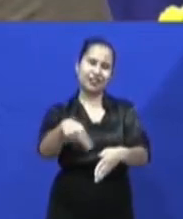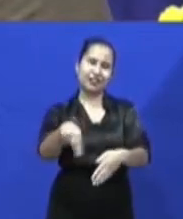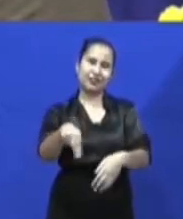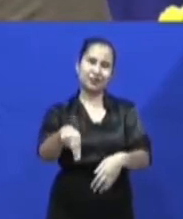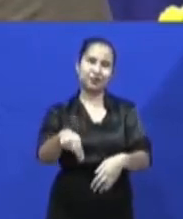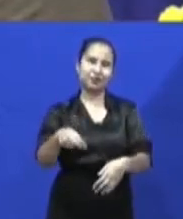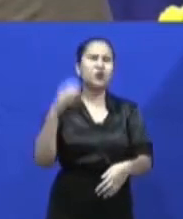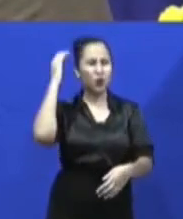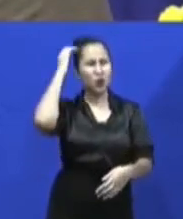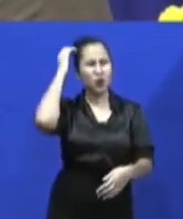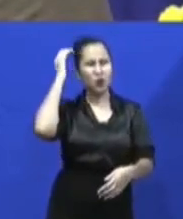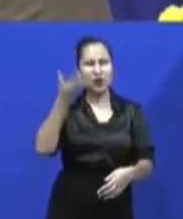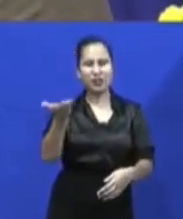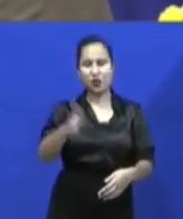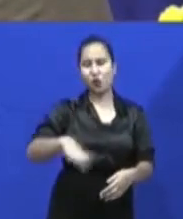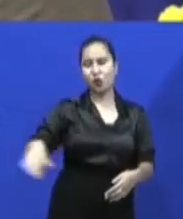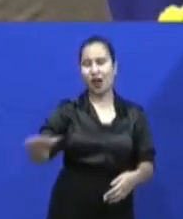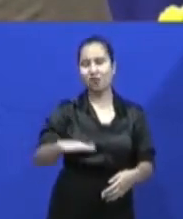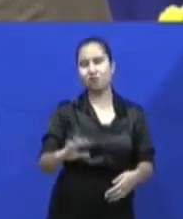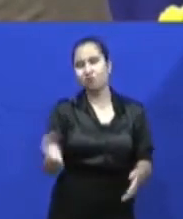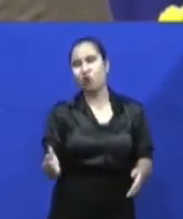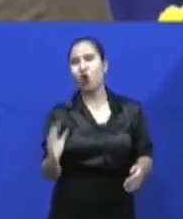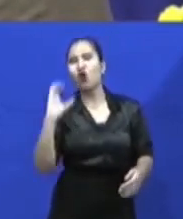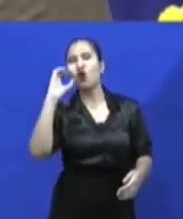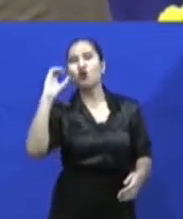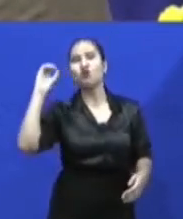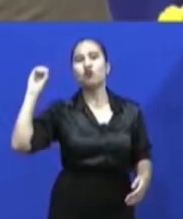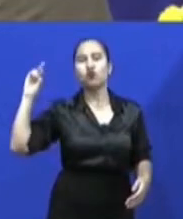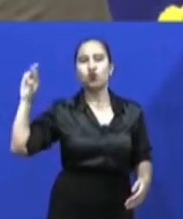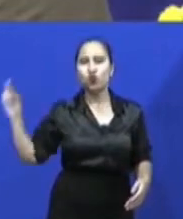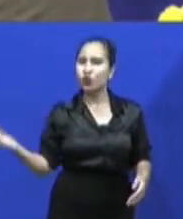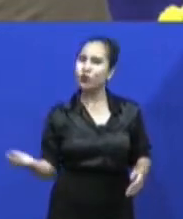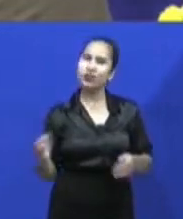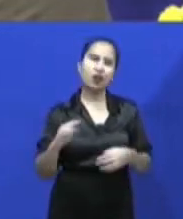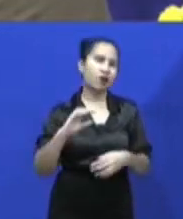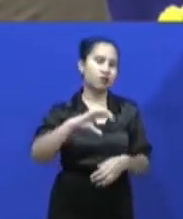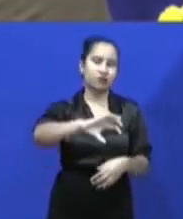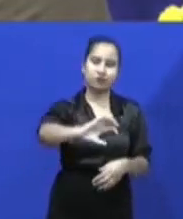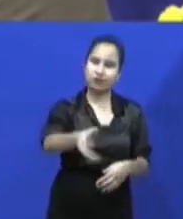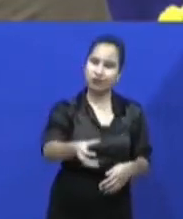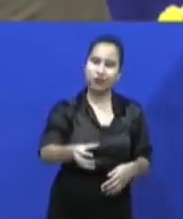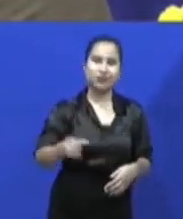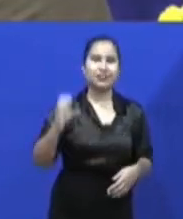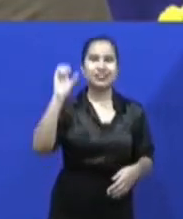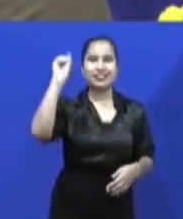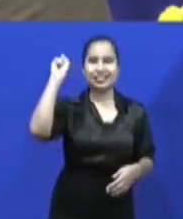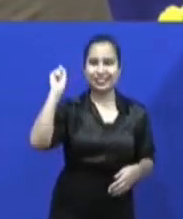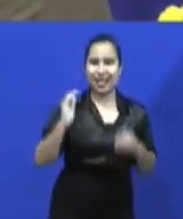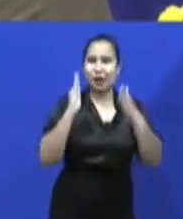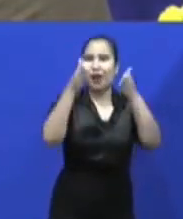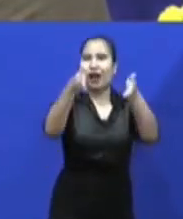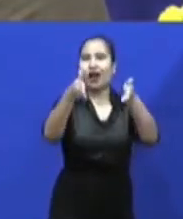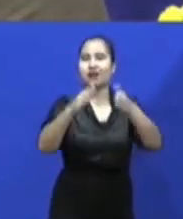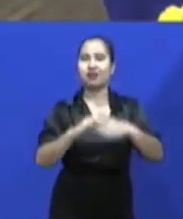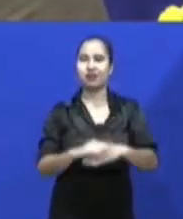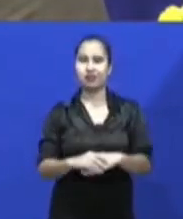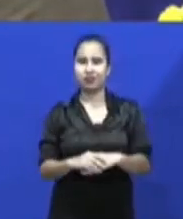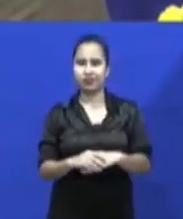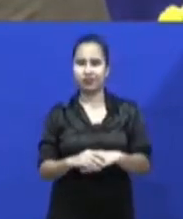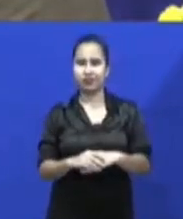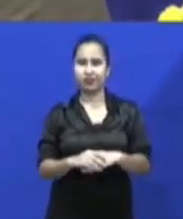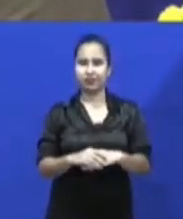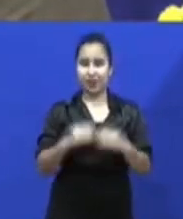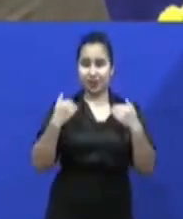weten waar de plaatsen zijn. Of ergens in Koroni of ergens in Saramaka, in dit geval Boskamp. En daar